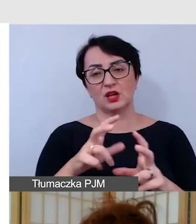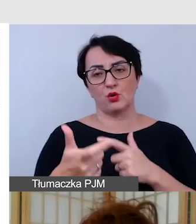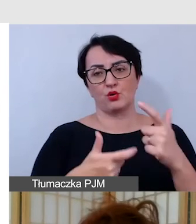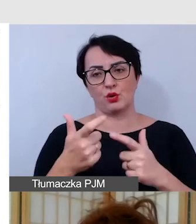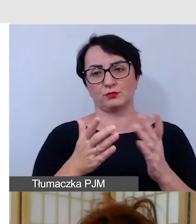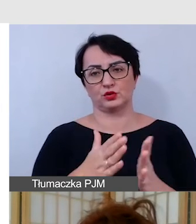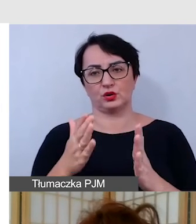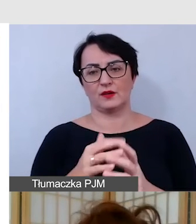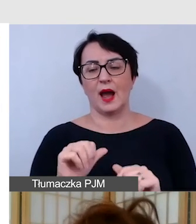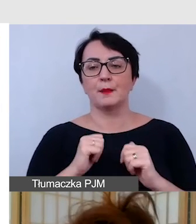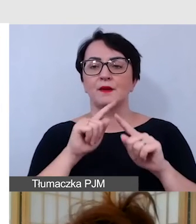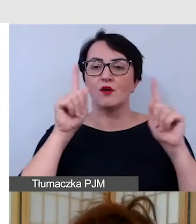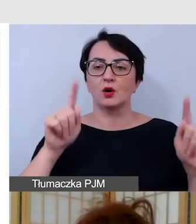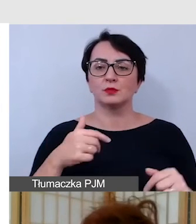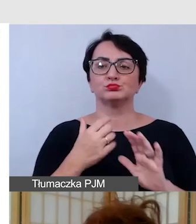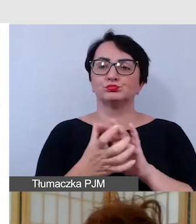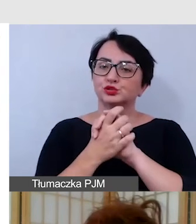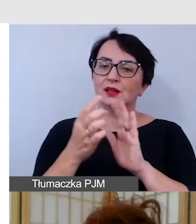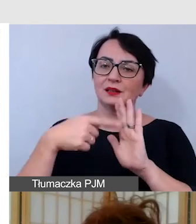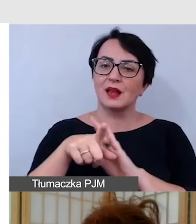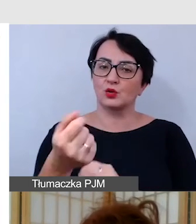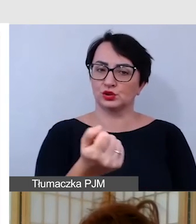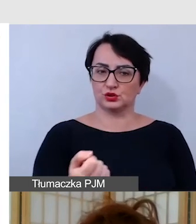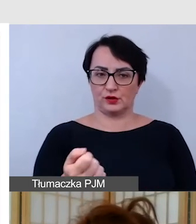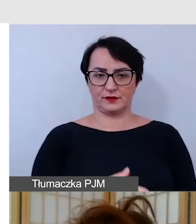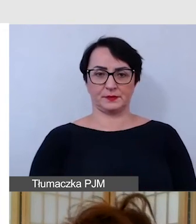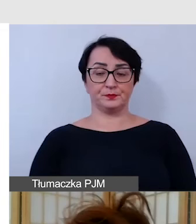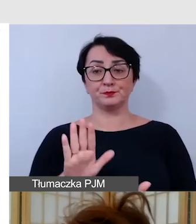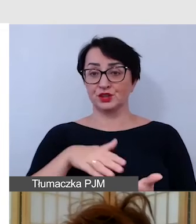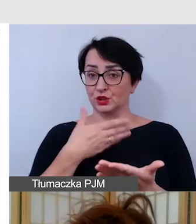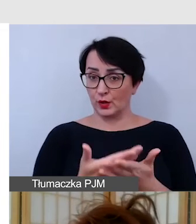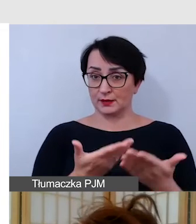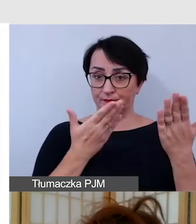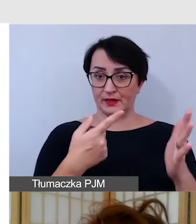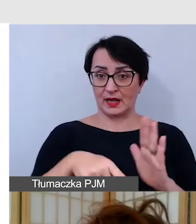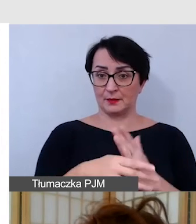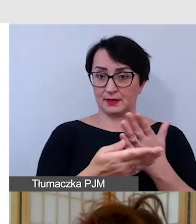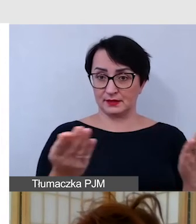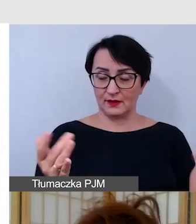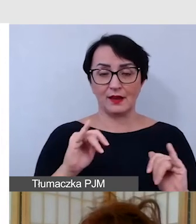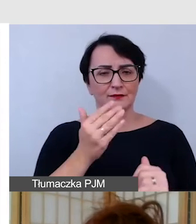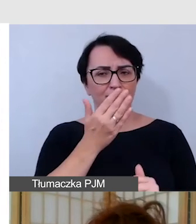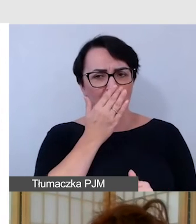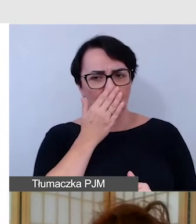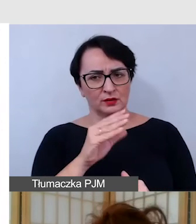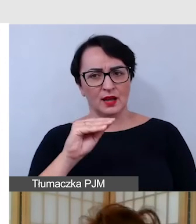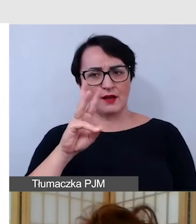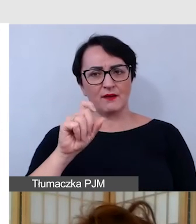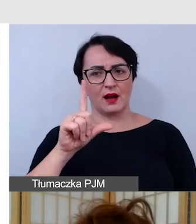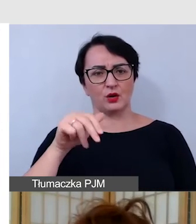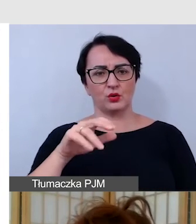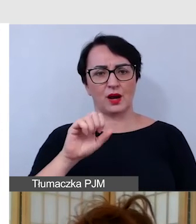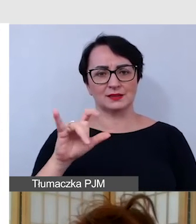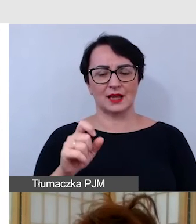był jak najbardziej przyjazny dla użytkownika. I przykład dla Państwa, jak taka ewaluacja